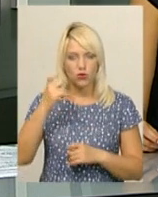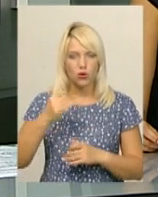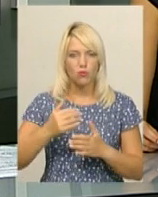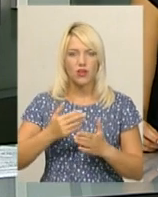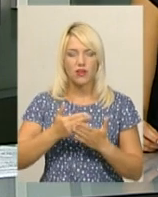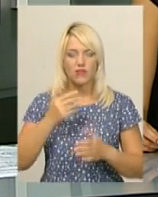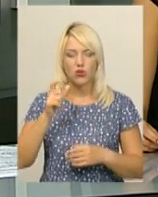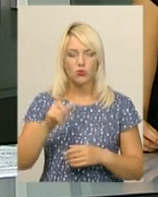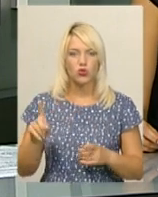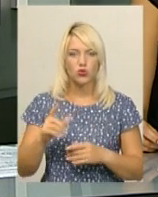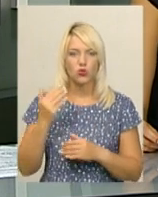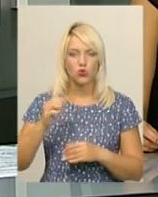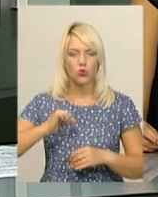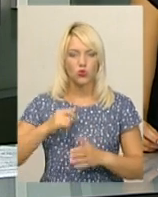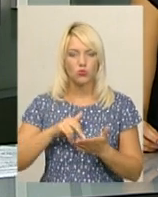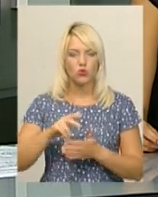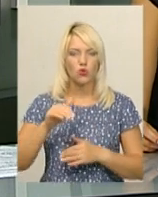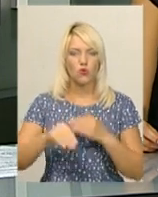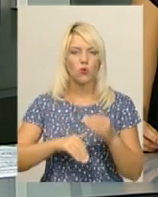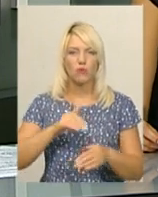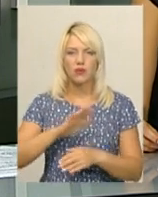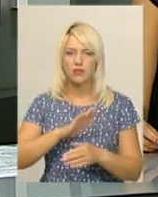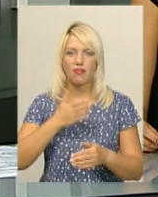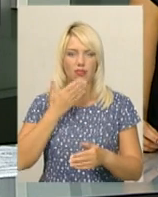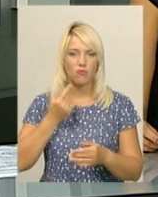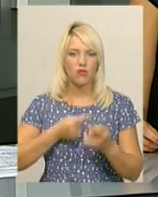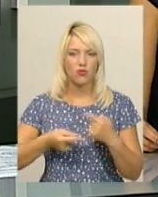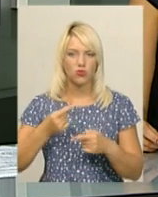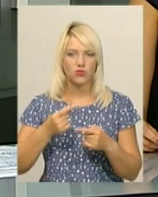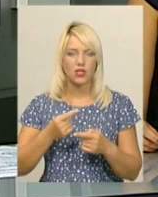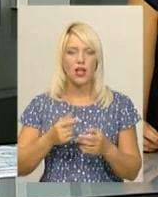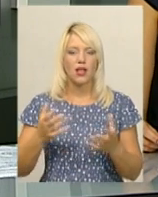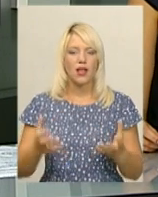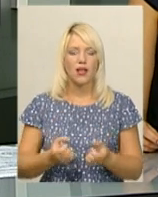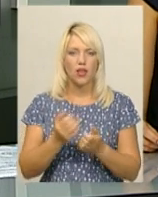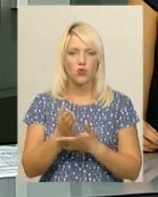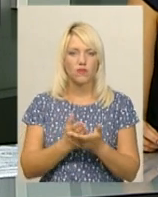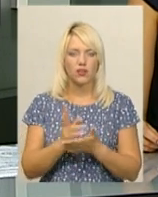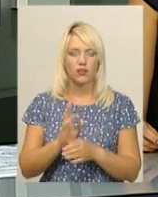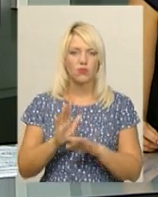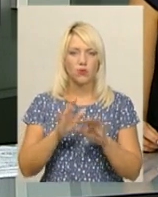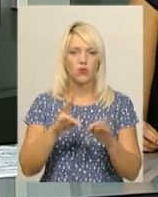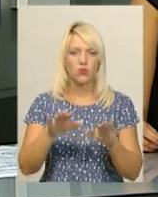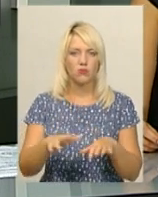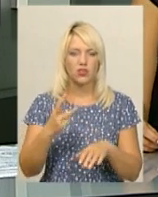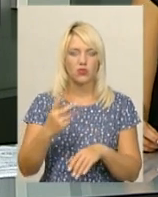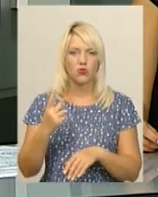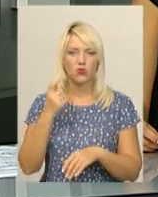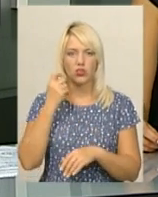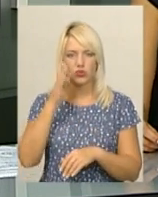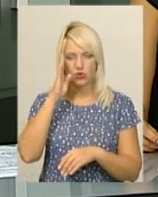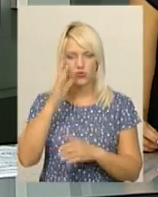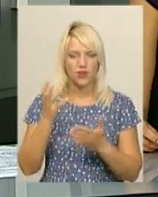громадянина про те, що його друг пішов купатися та не повернувся. Рятувальники, які прибули на місце, 31-річного чоловіка не